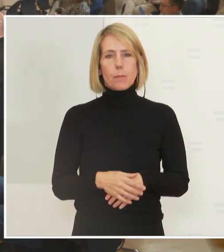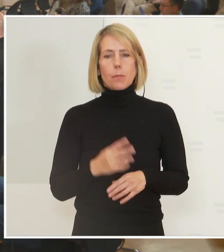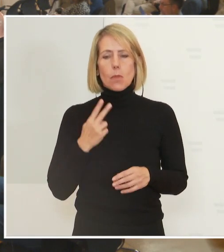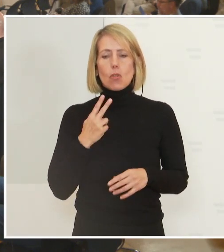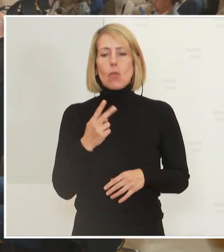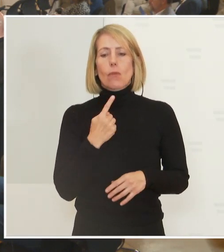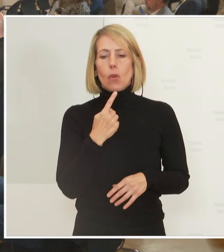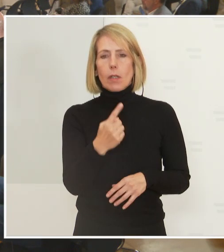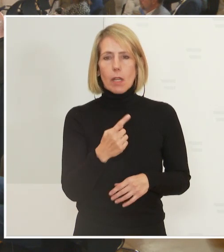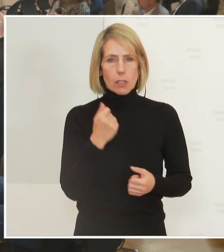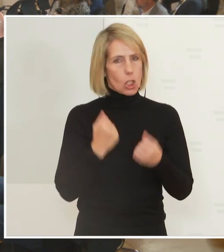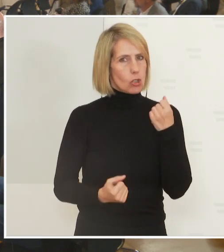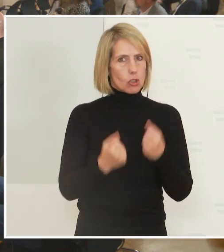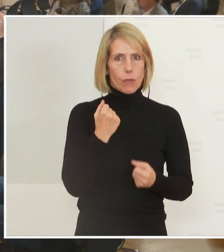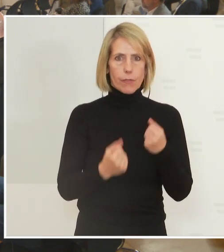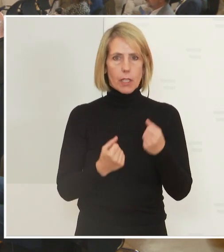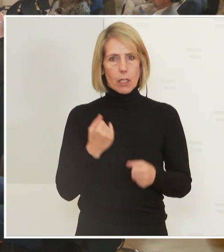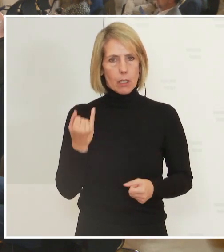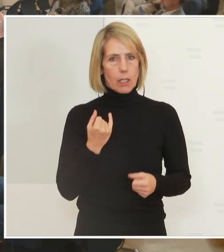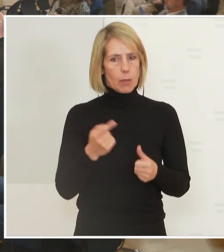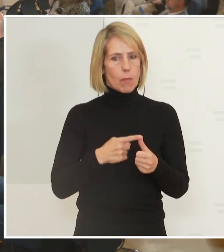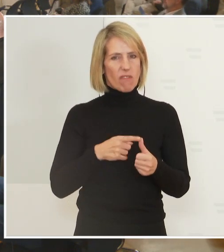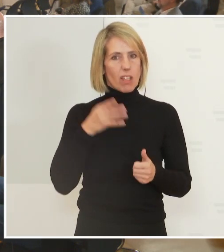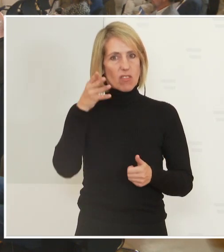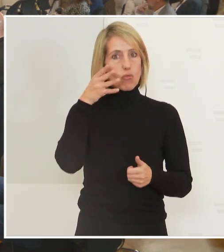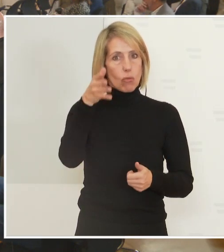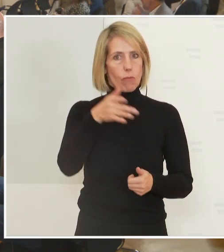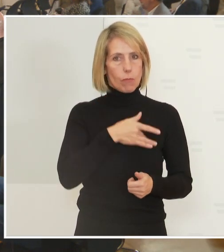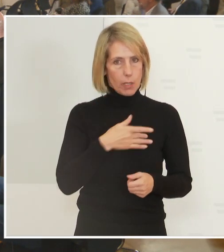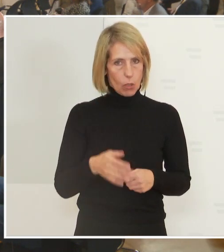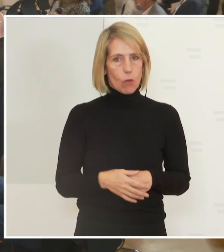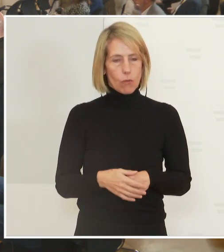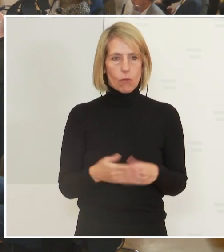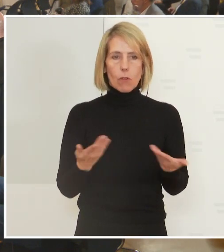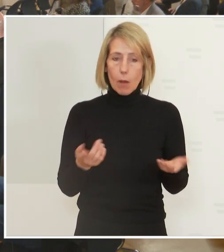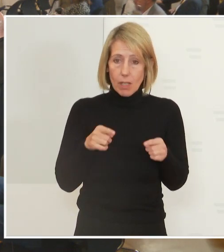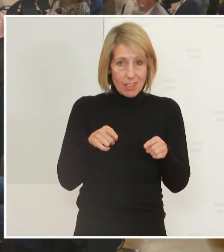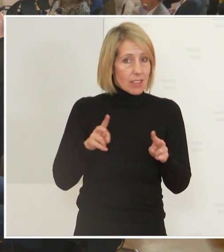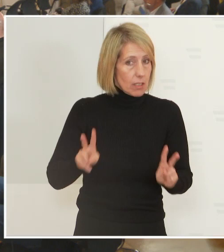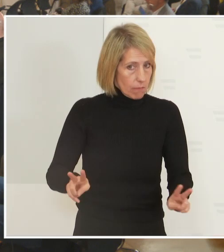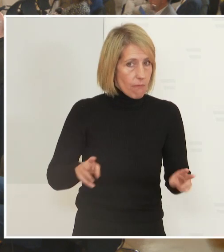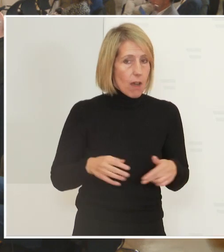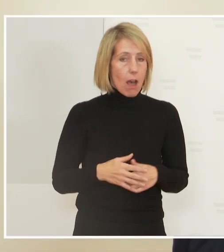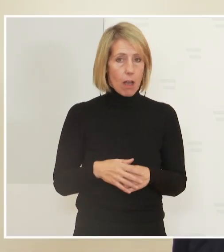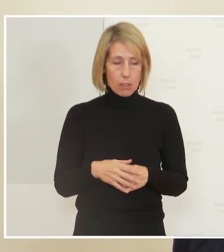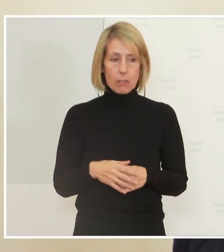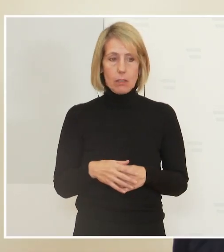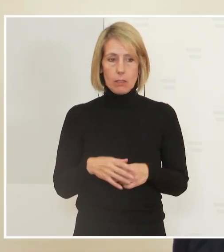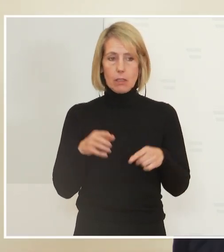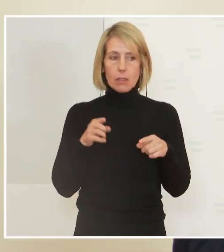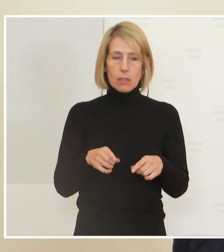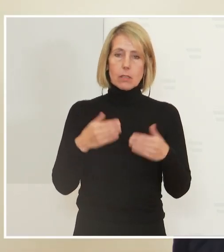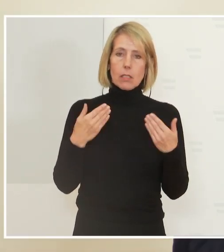schwierig, besonders soweit sie die Zukunft betreffen, aber das ist schon auch wahr. Es ist in dieser